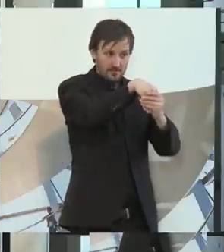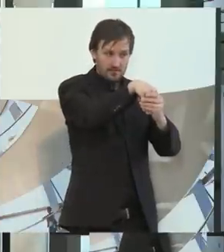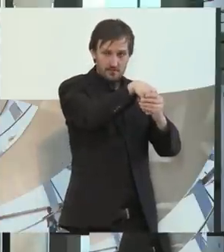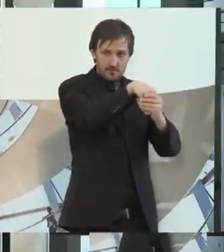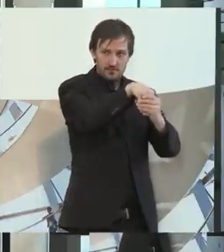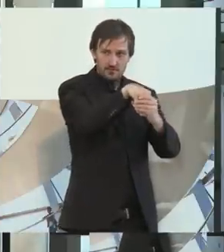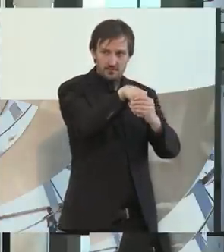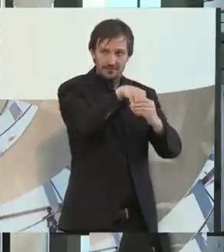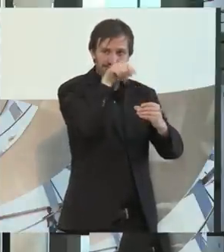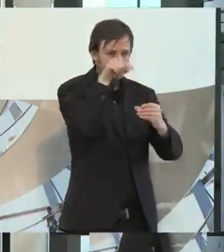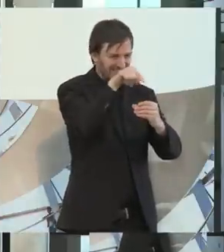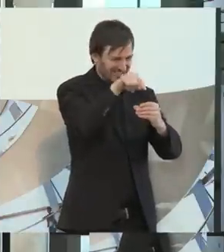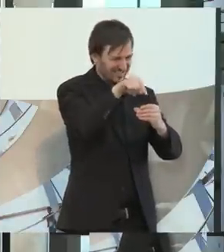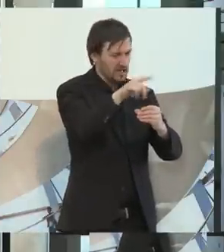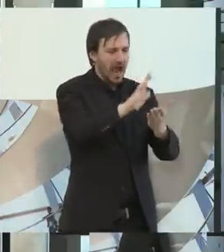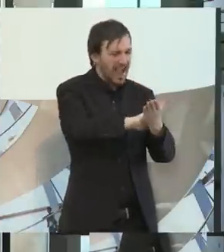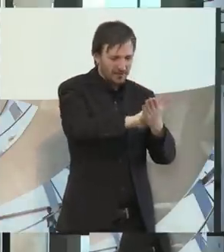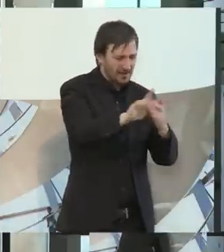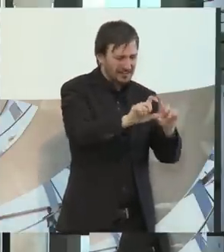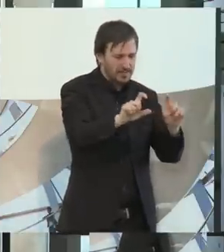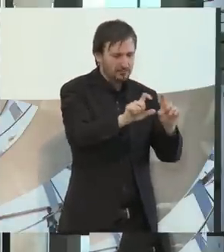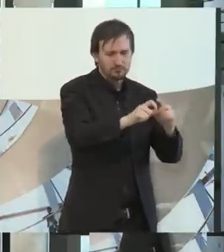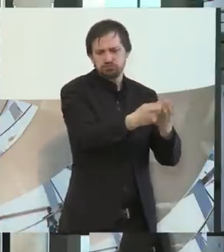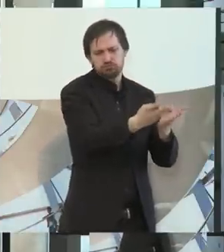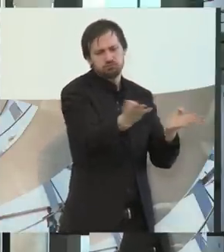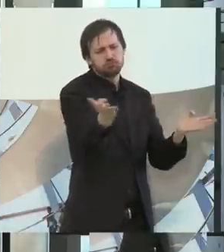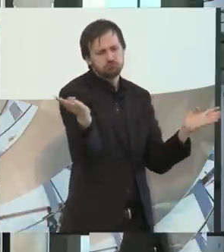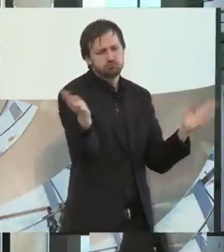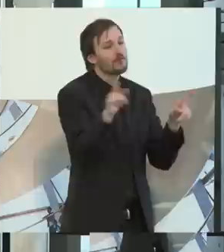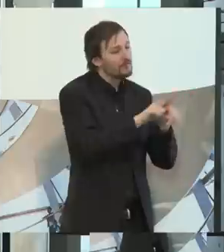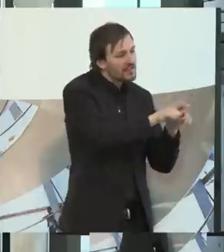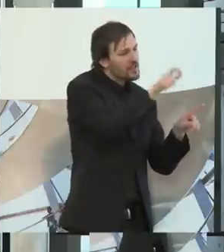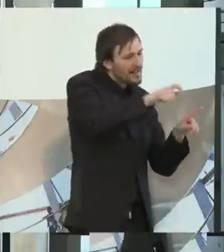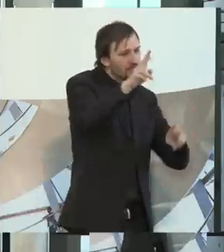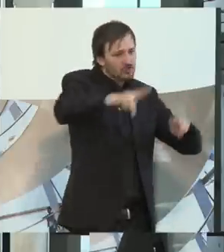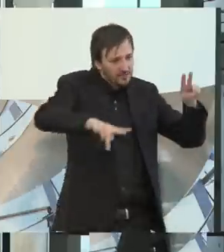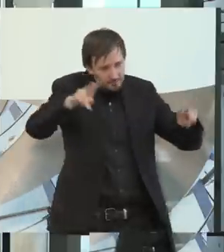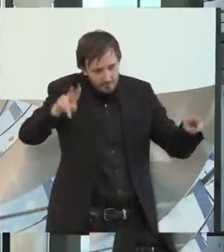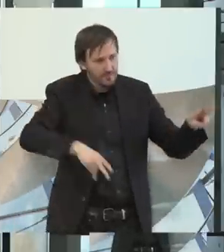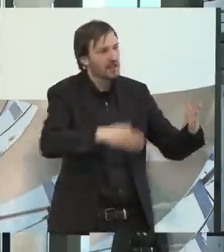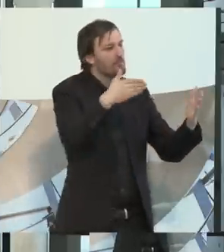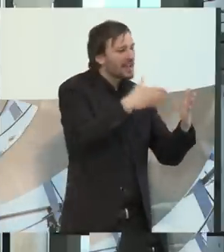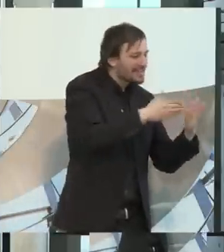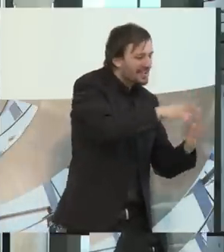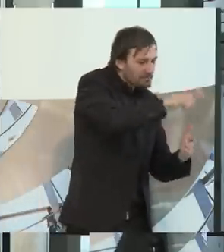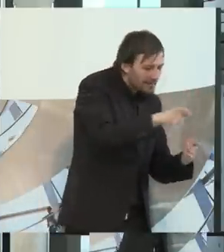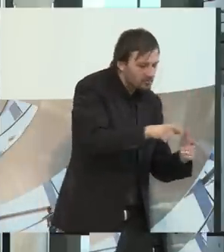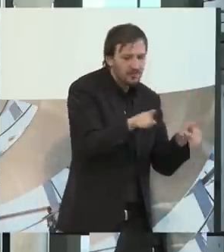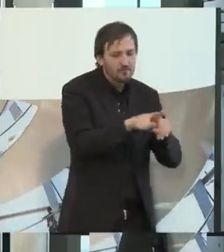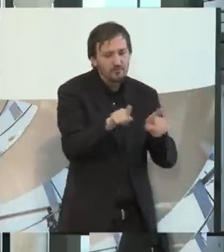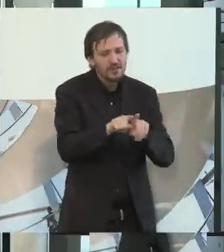ist eine sehr fürschichtige Geschichte. Genau so viel schichtigt die Menschen Behinderung, genau so viel schichtigt